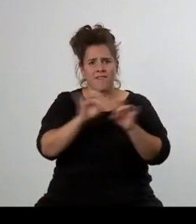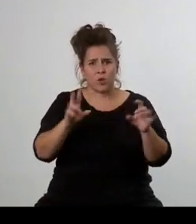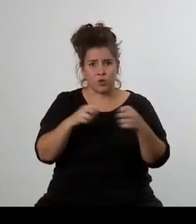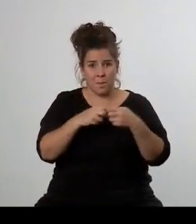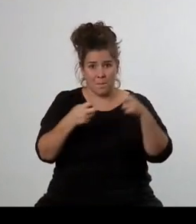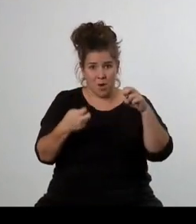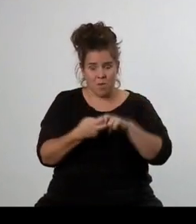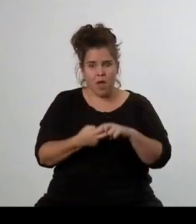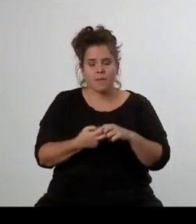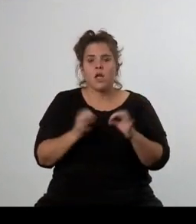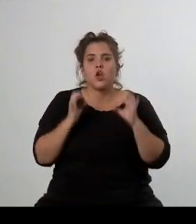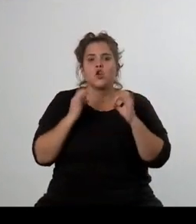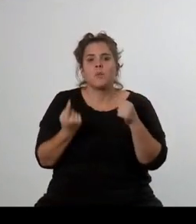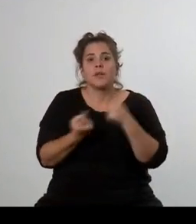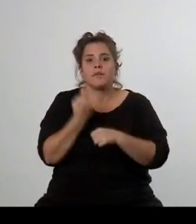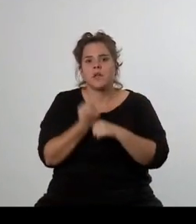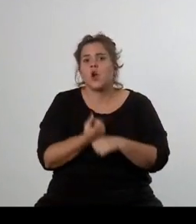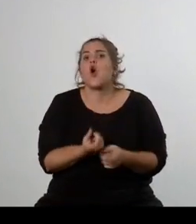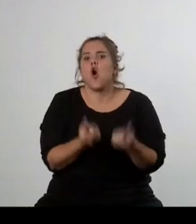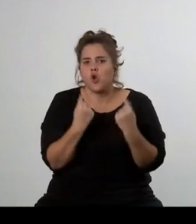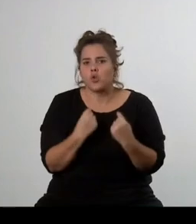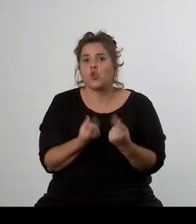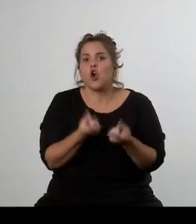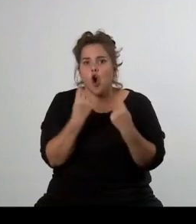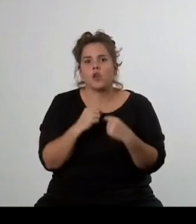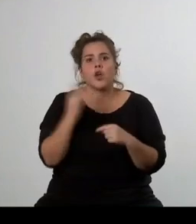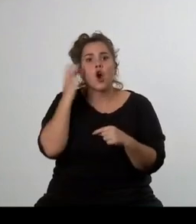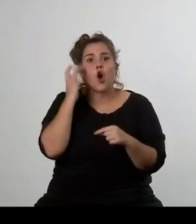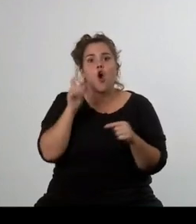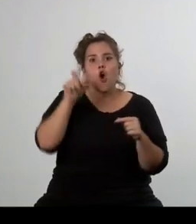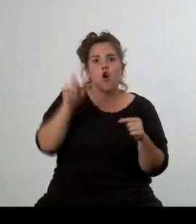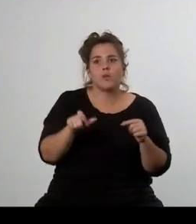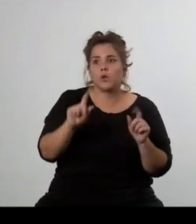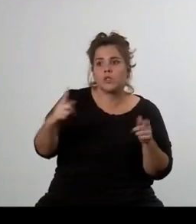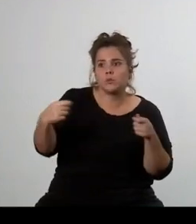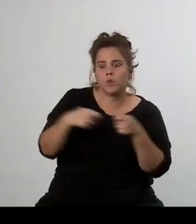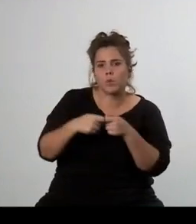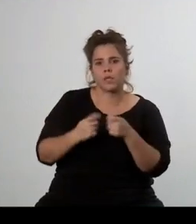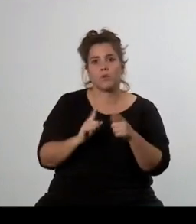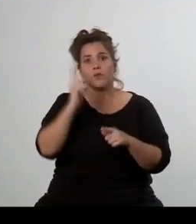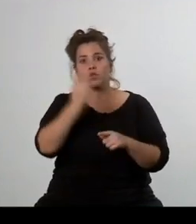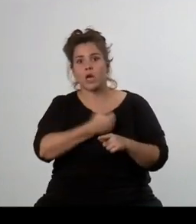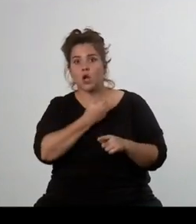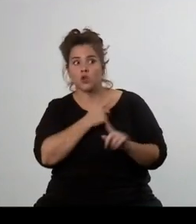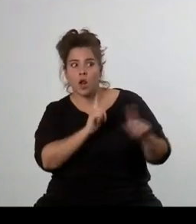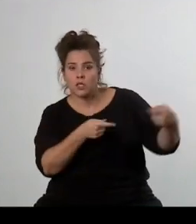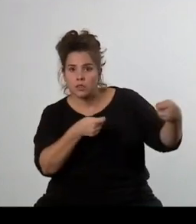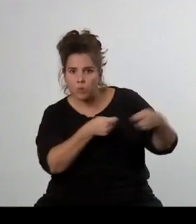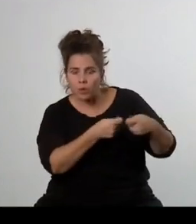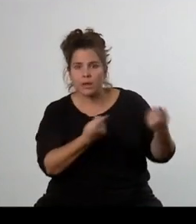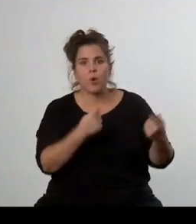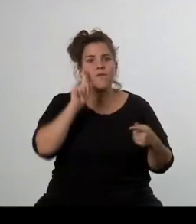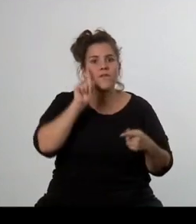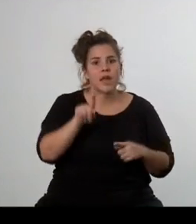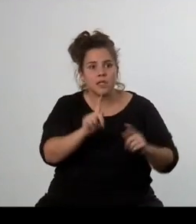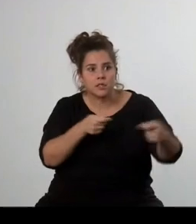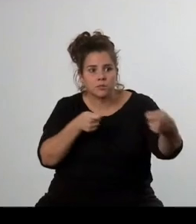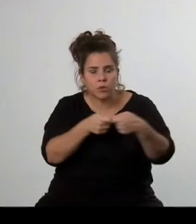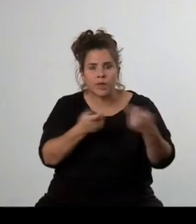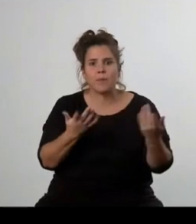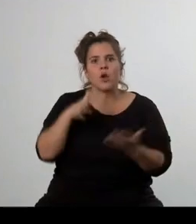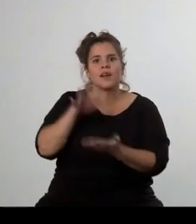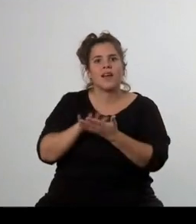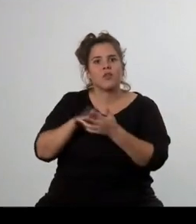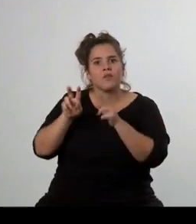přináší právě spolupráce s odborným sektorem, s vysokými školami, s vědeckými institucemi, s datovými